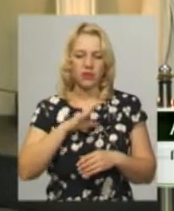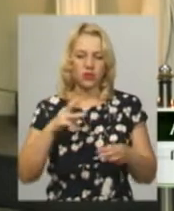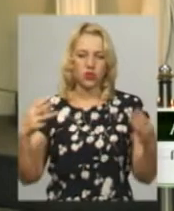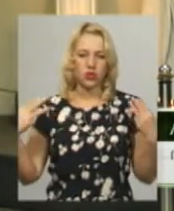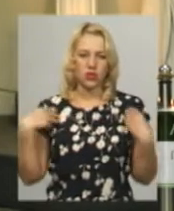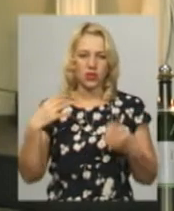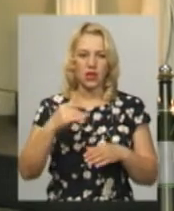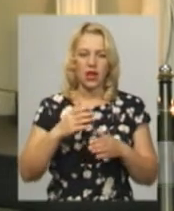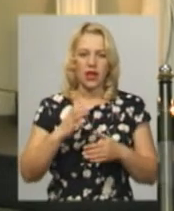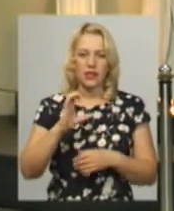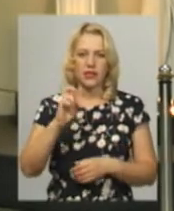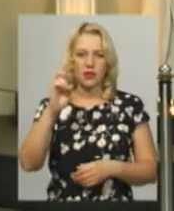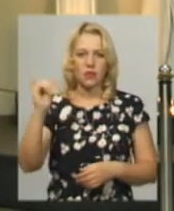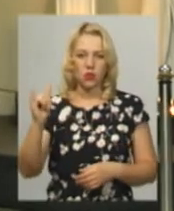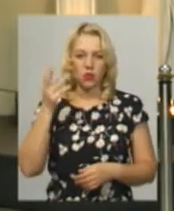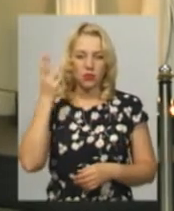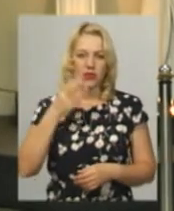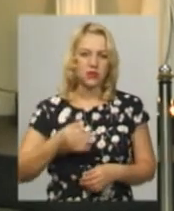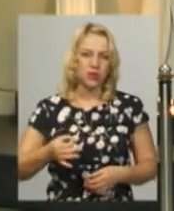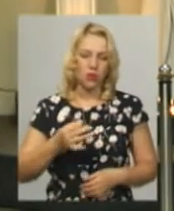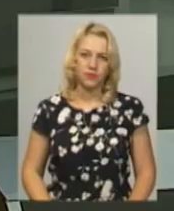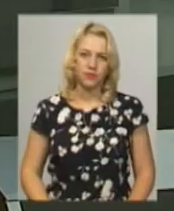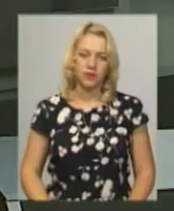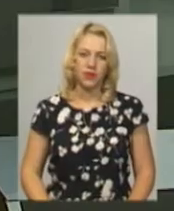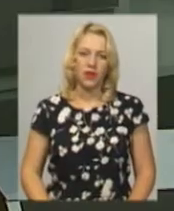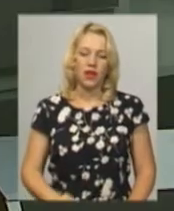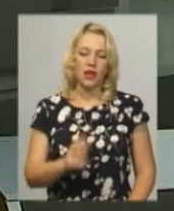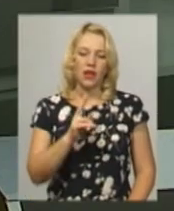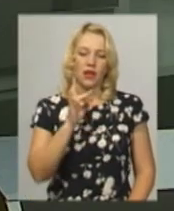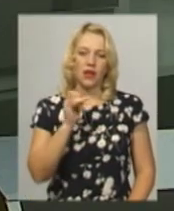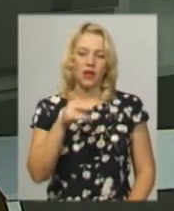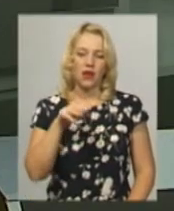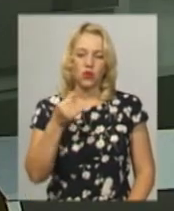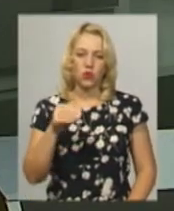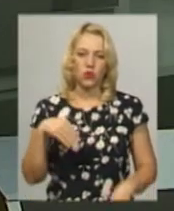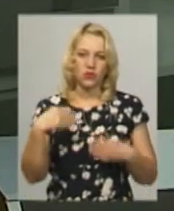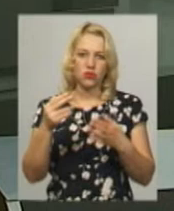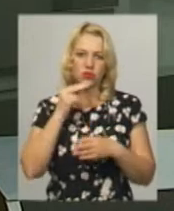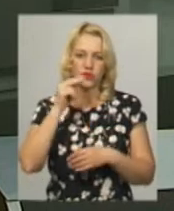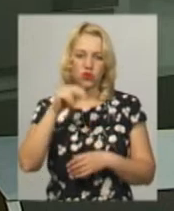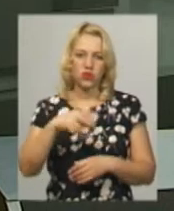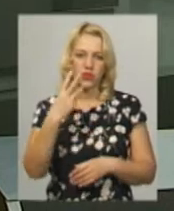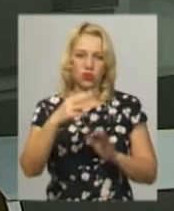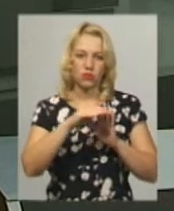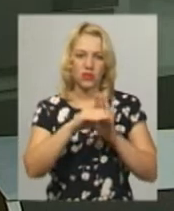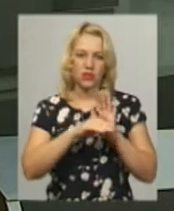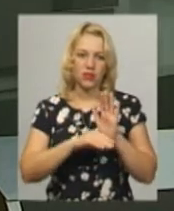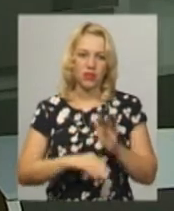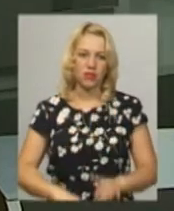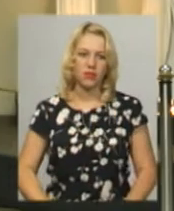СБУ в Хмельницькій області Віктора Крайтора. Віктору Крайтору висунули звинувачення за трьома статтями.